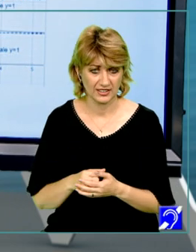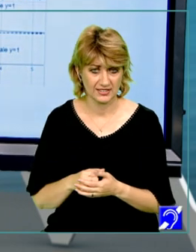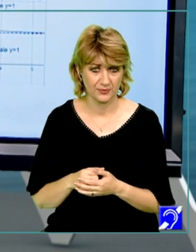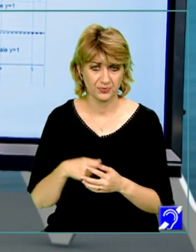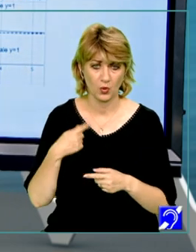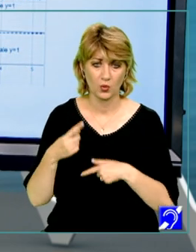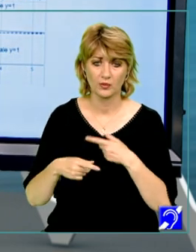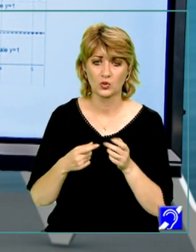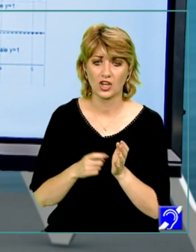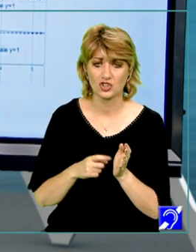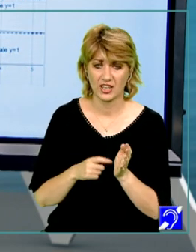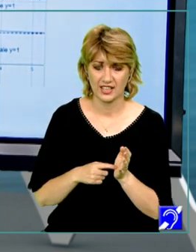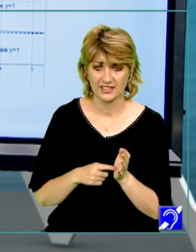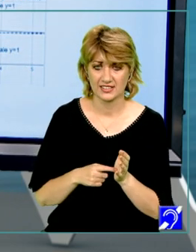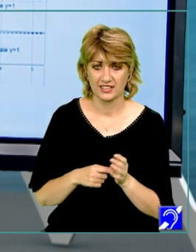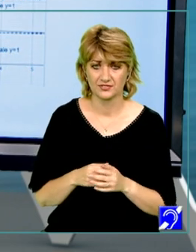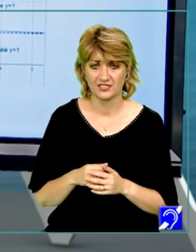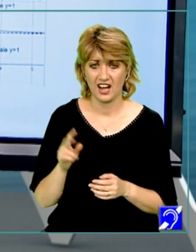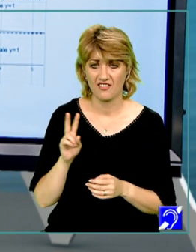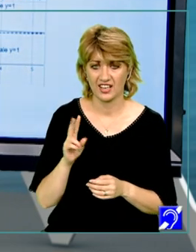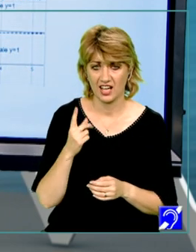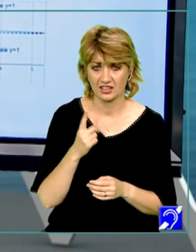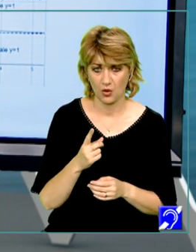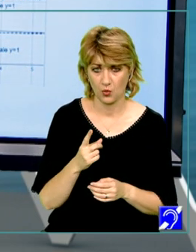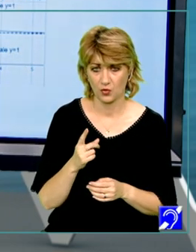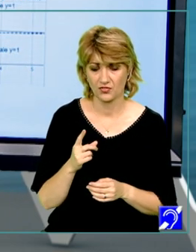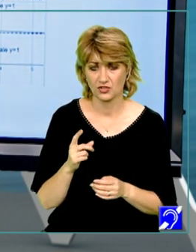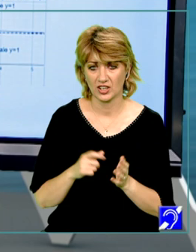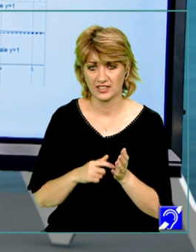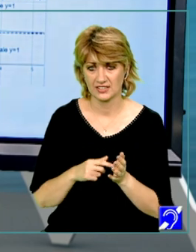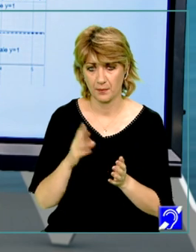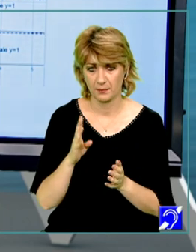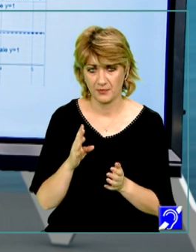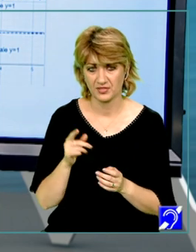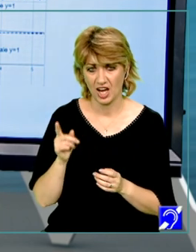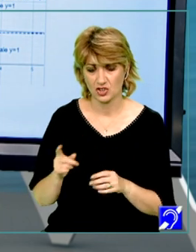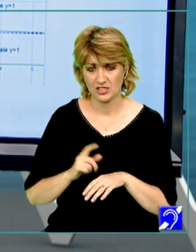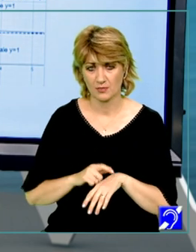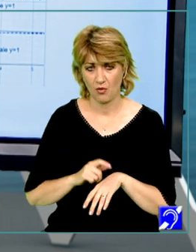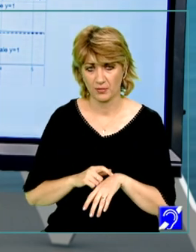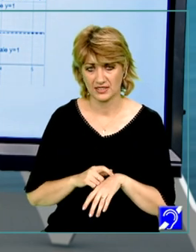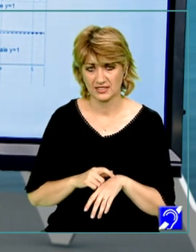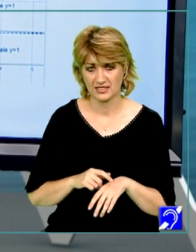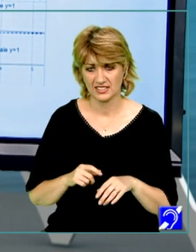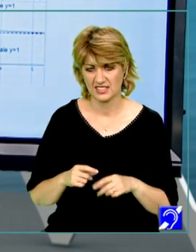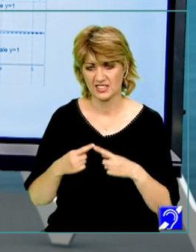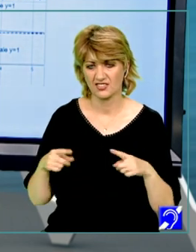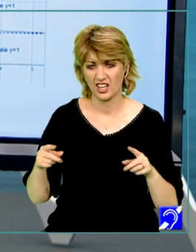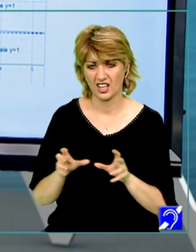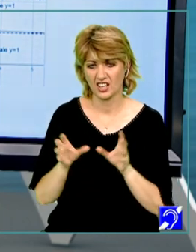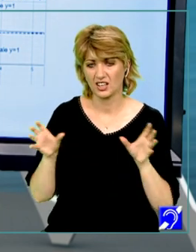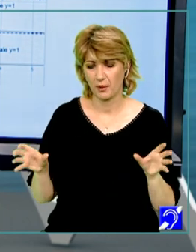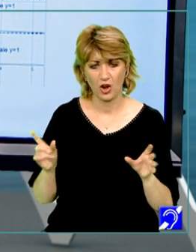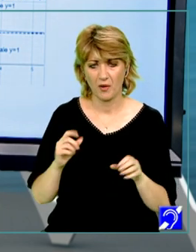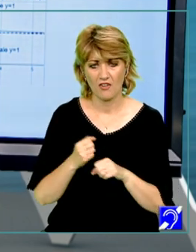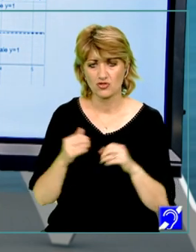următoarea cerință, cerința B de la varianta 1, nu, nu le mai tratăm în paralel pentru că de la acest moment sunt lucruri diferite cerute.